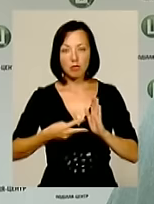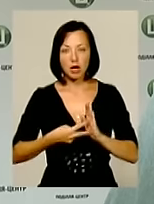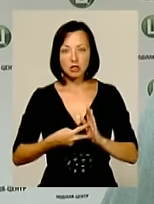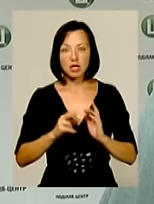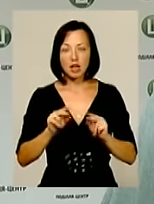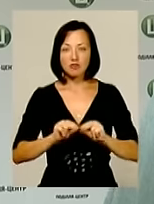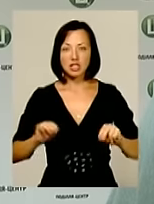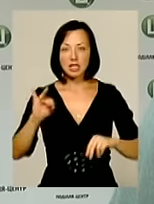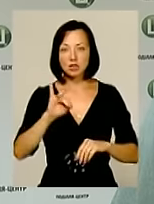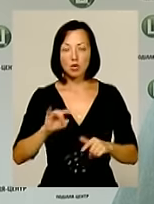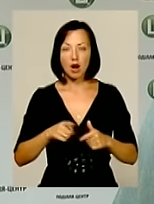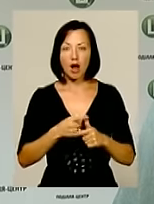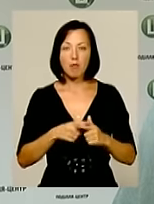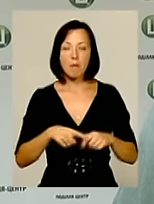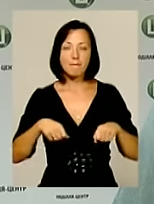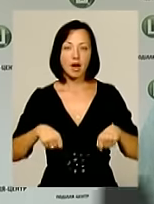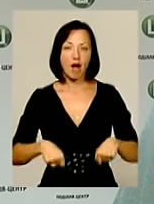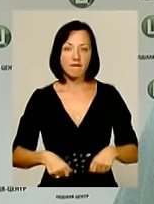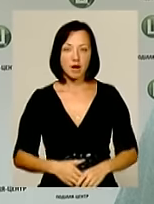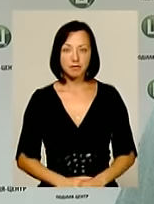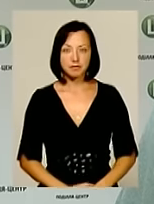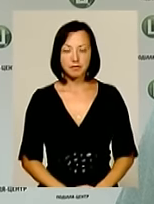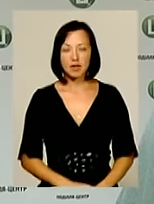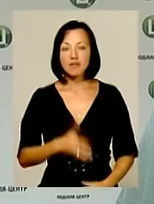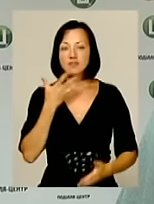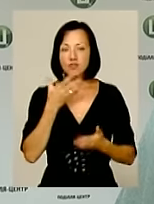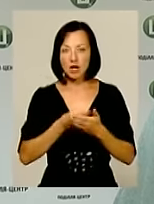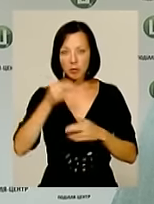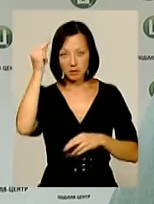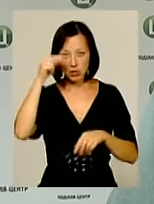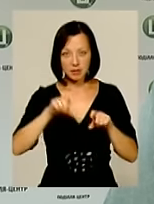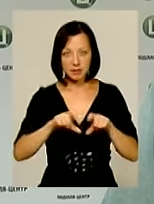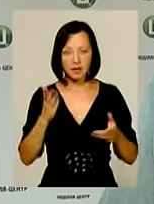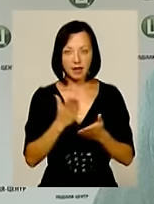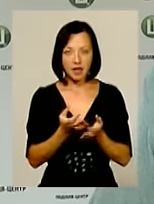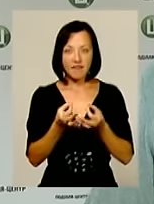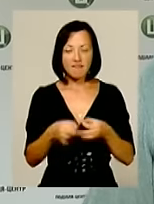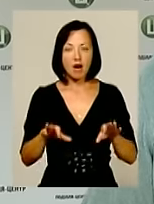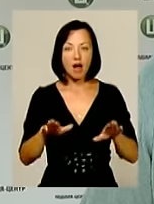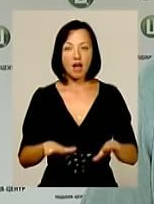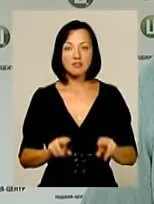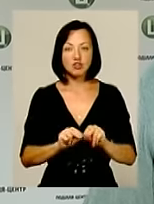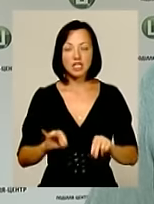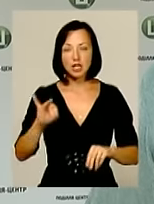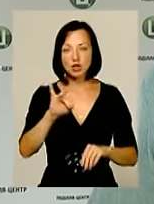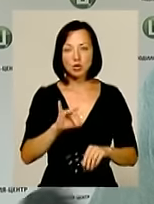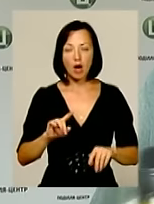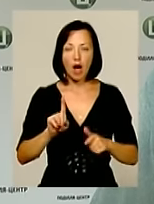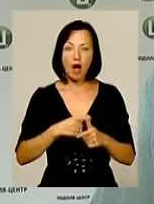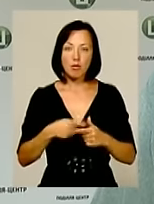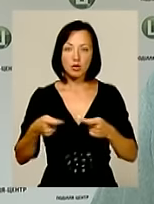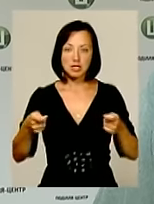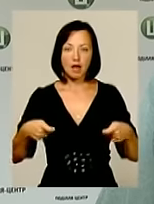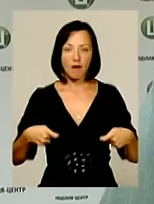якості вчителя історії або правознавства. У своєму навчальному закладі чи є вакансії вчителя історії або завуча?